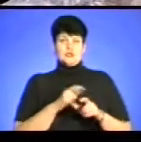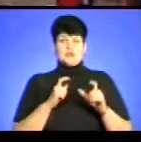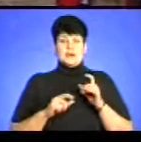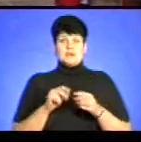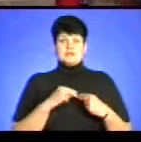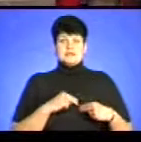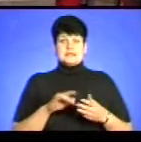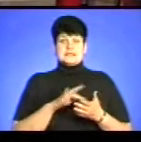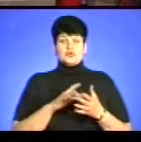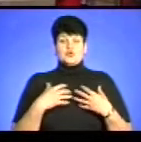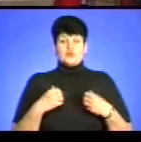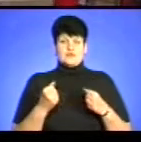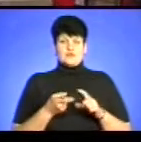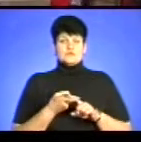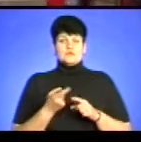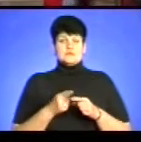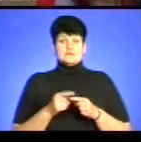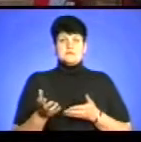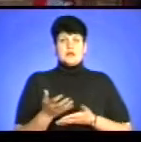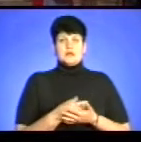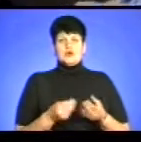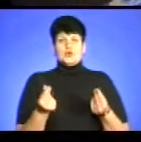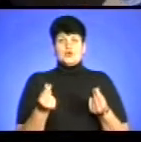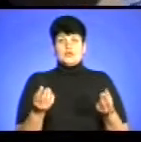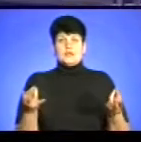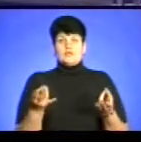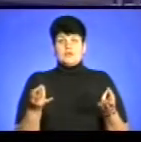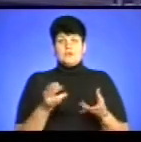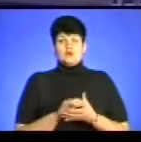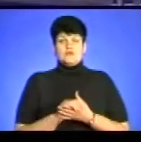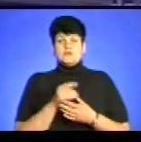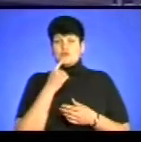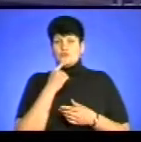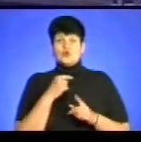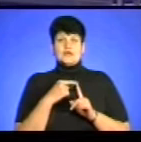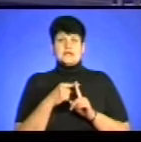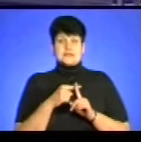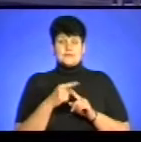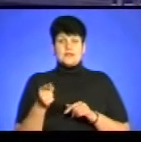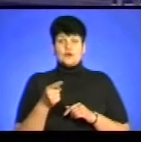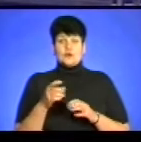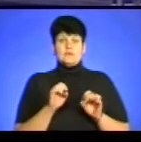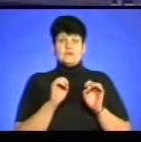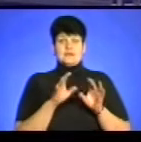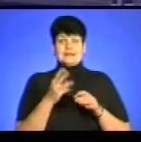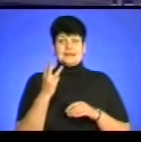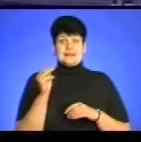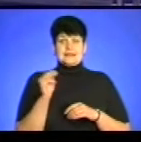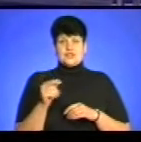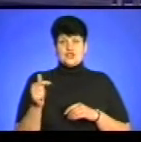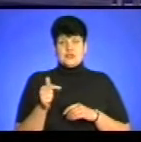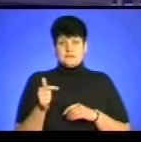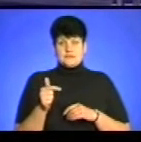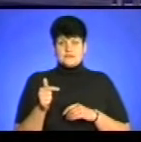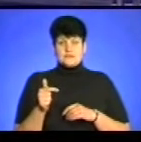здоров'я. У рамках акції також збирали гроші на потреби Товариства Червоного Христа. Тернополяни пожертвували три тисячі гривень.